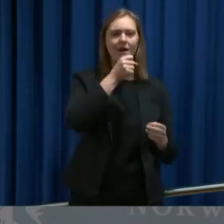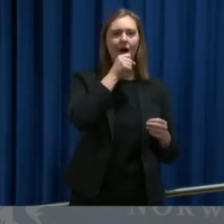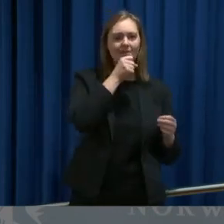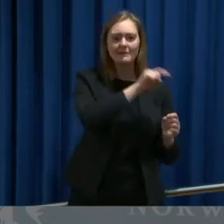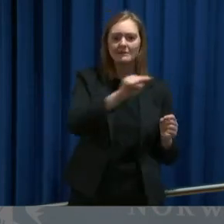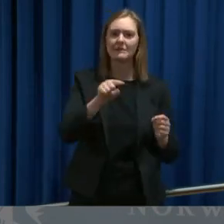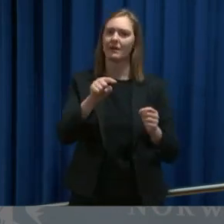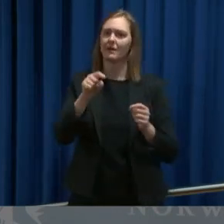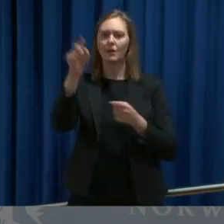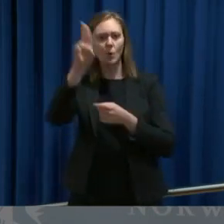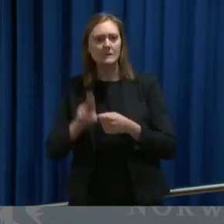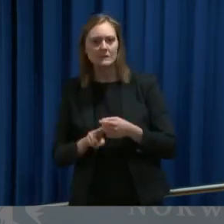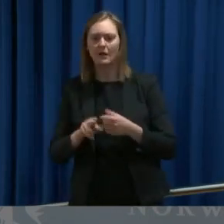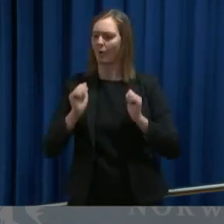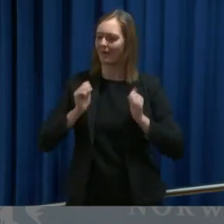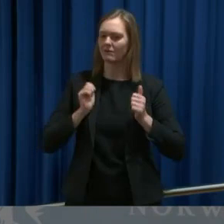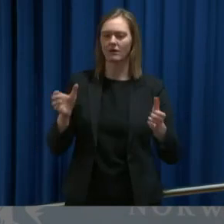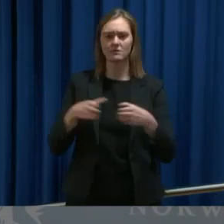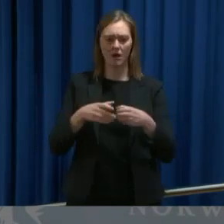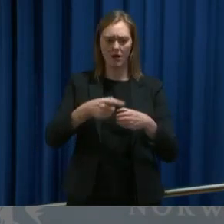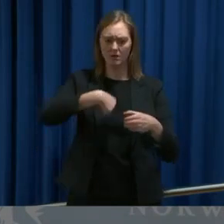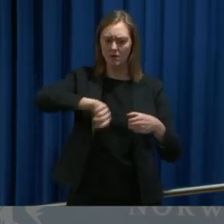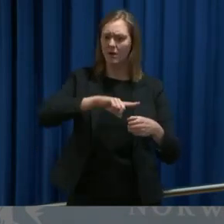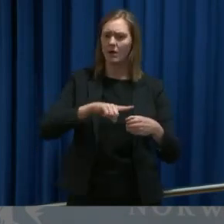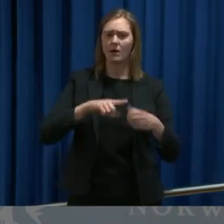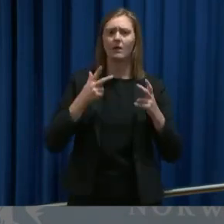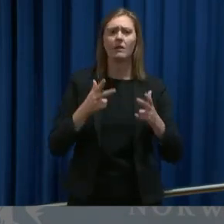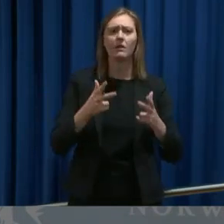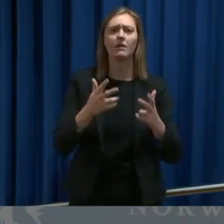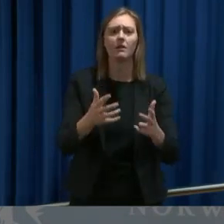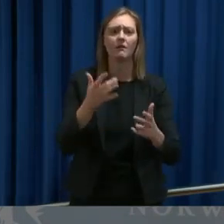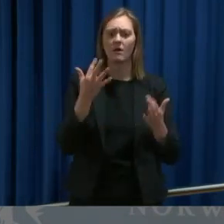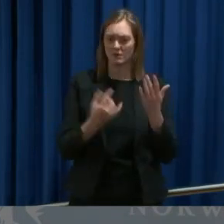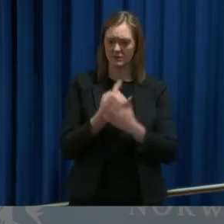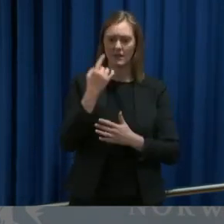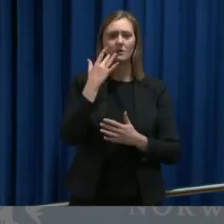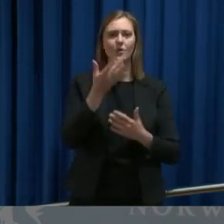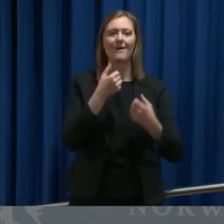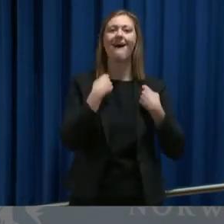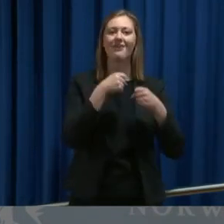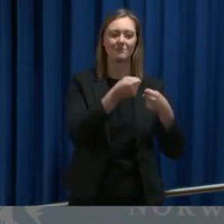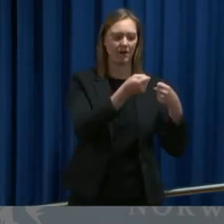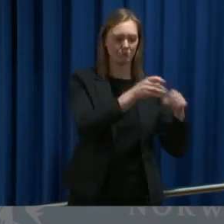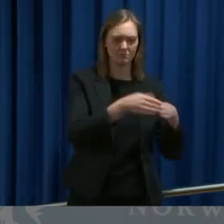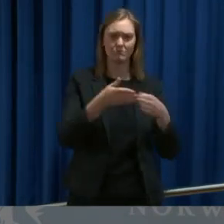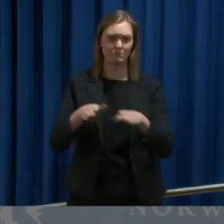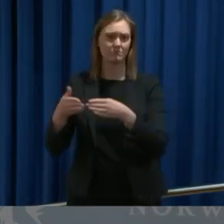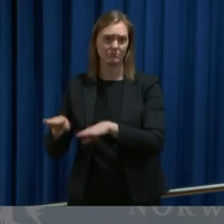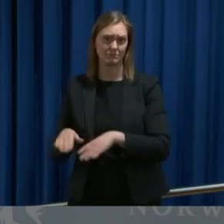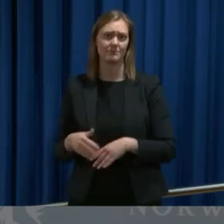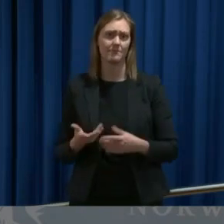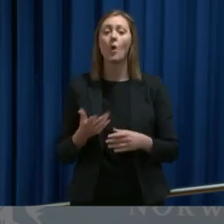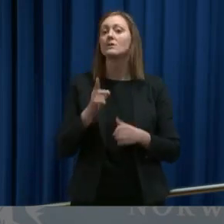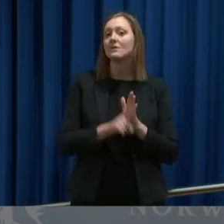kunstnere og idrettslag som har vært usikre på hva som skjer når arrangementene blir avlyst. Og